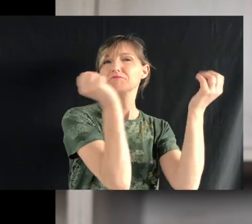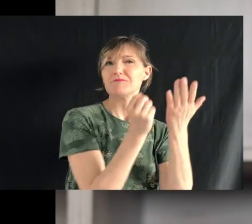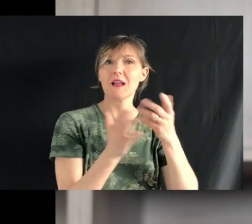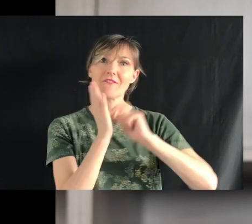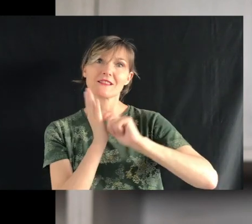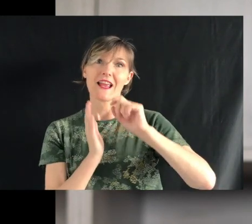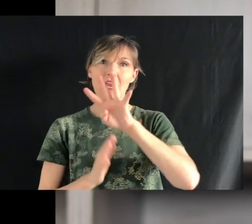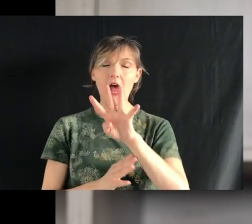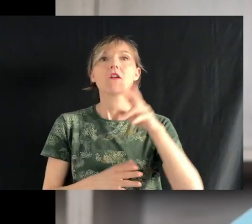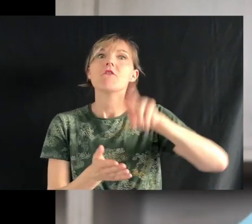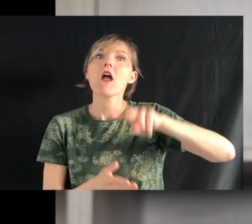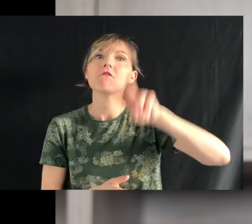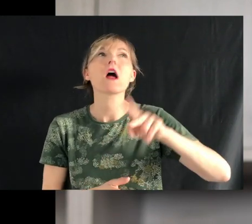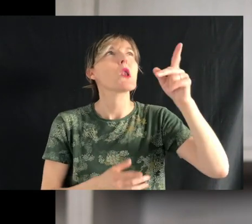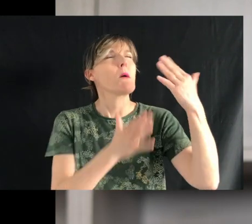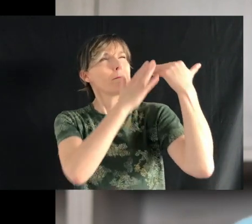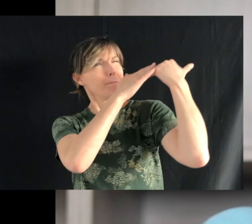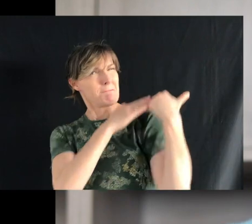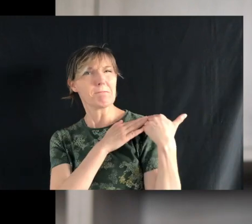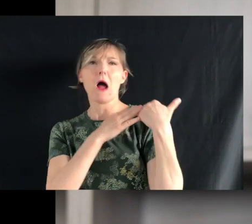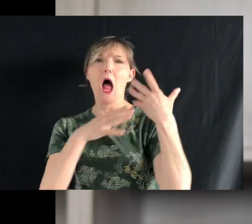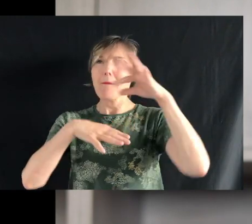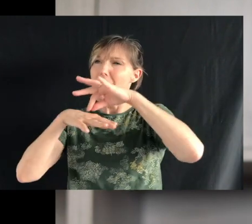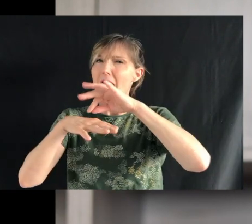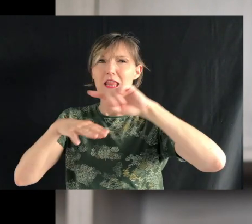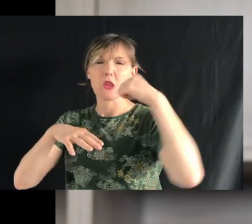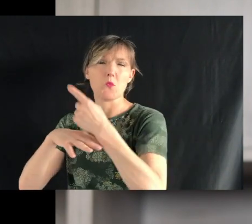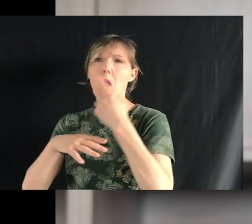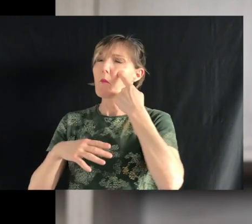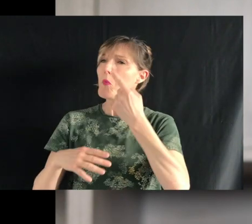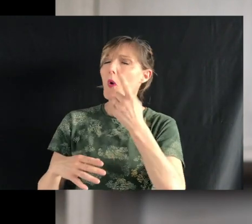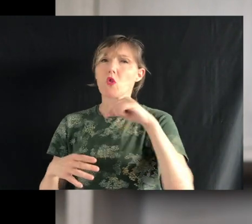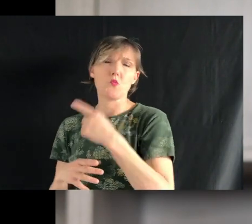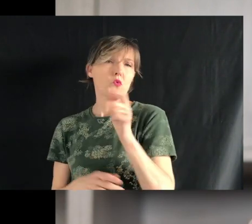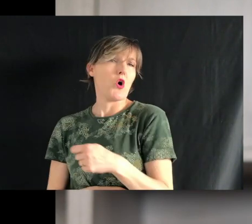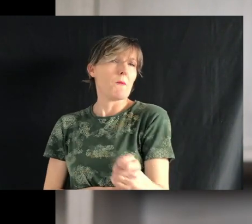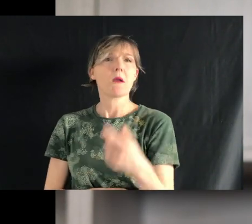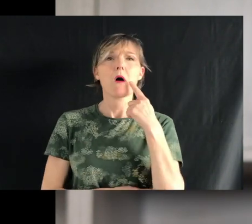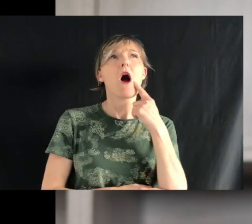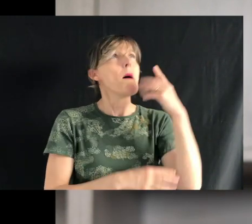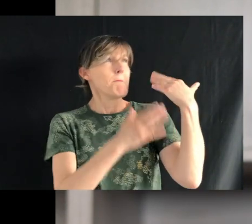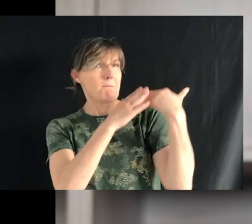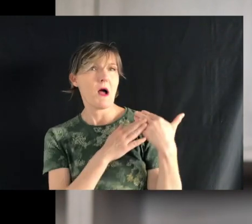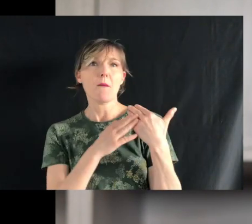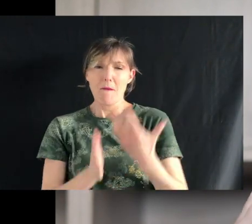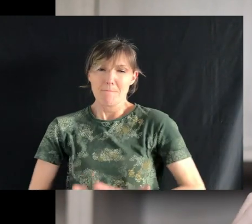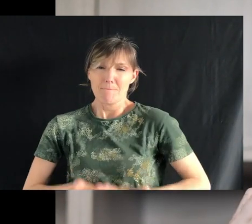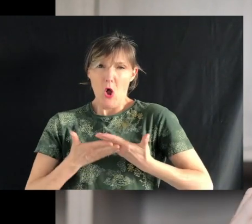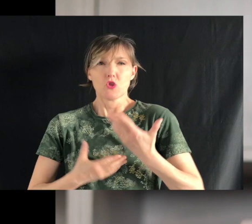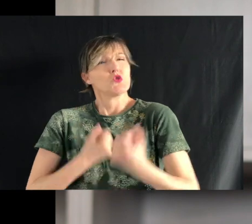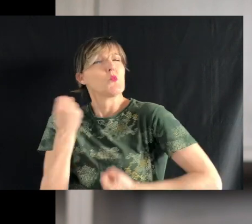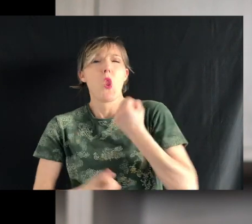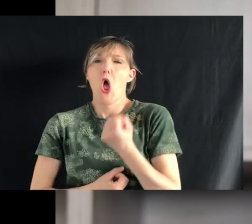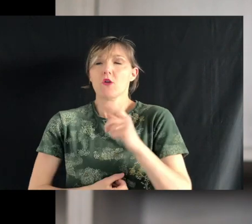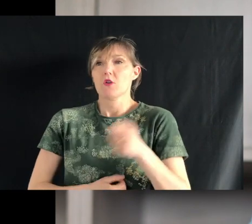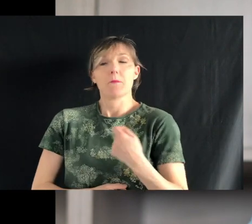vérité, il a pris sur lui les maladies qui nous étaient destinées et il a porté les douleurs que nous avions